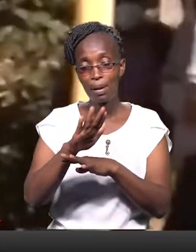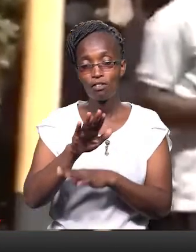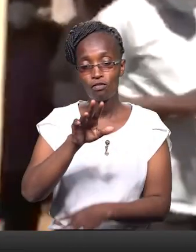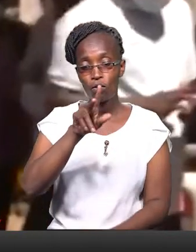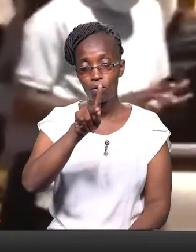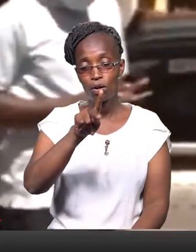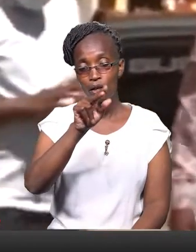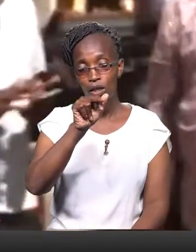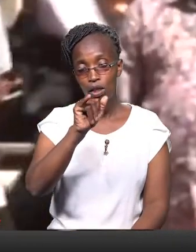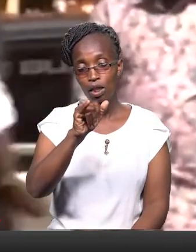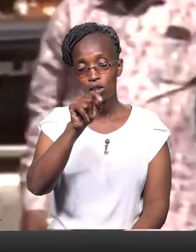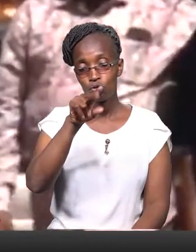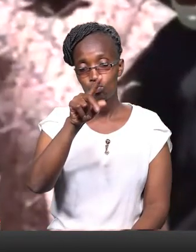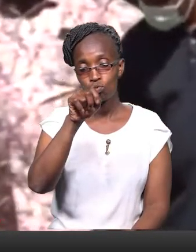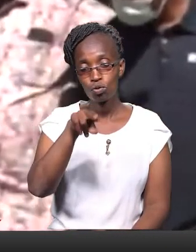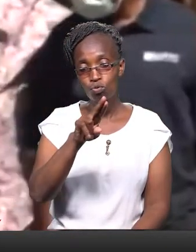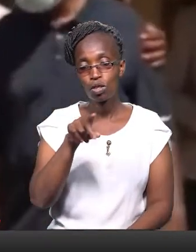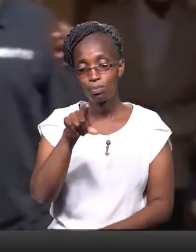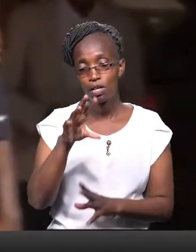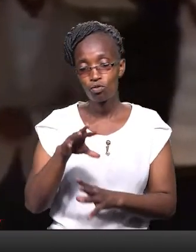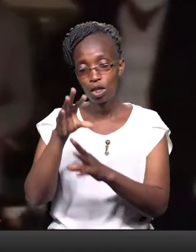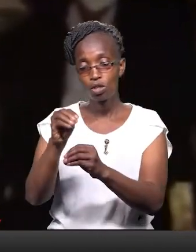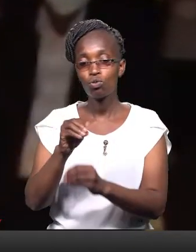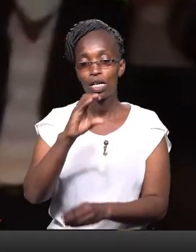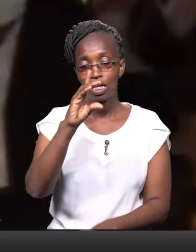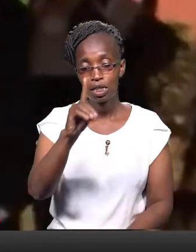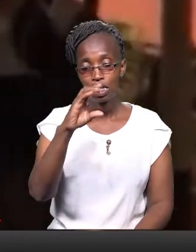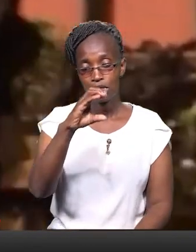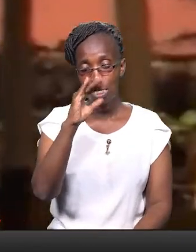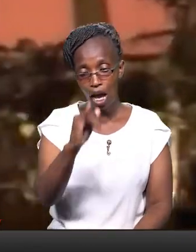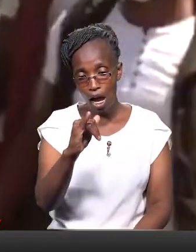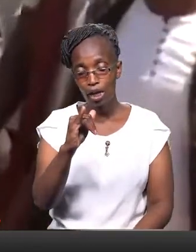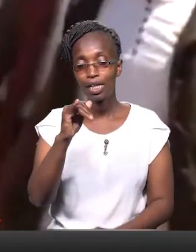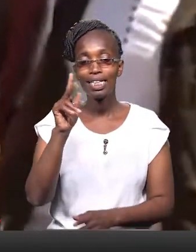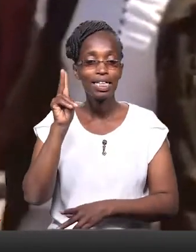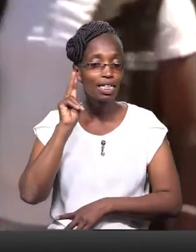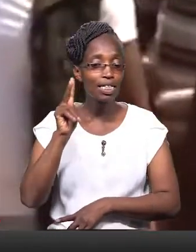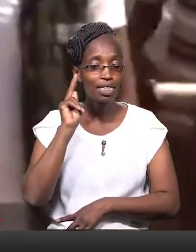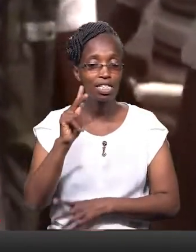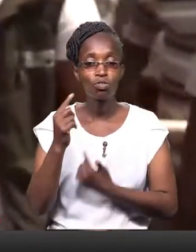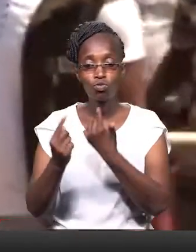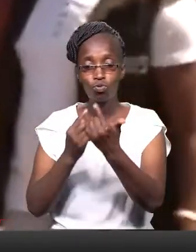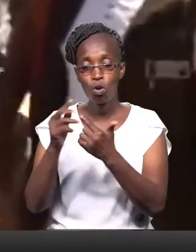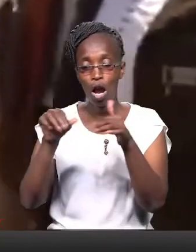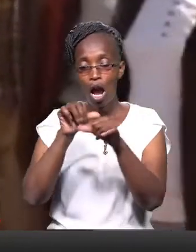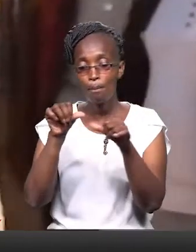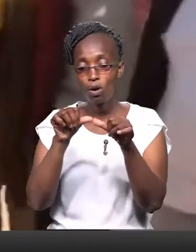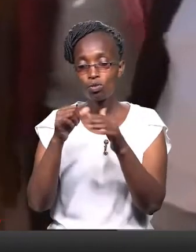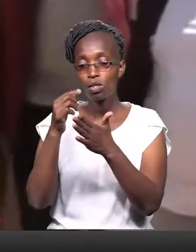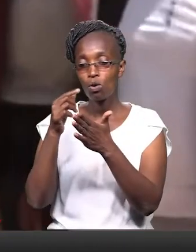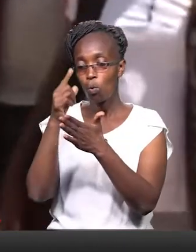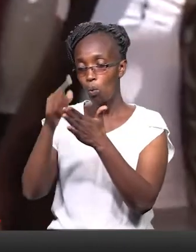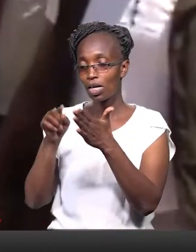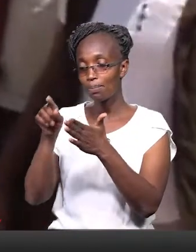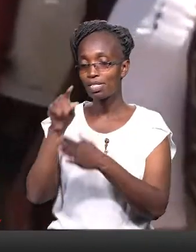kusini Richard Onyonka, alijiwasilisha mbele ya tumi upelelezi DCI mjini kisi kuandikisha tarifa kuhusu matamshi